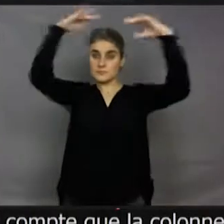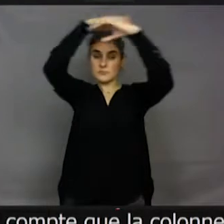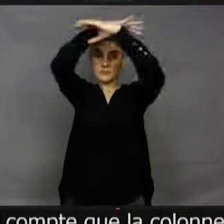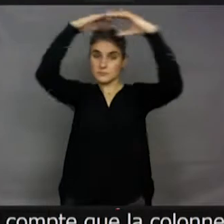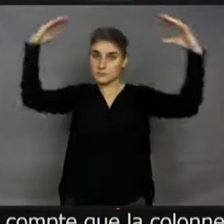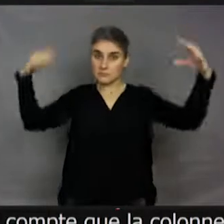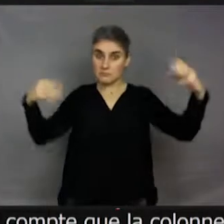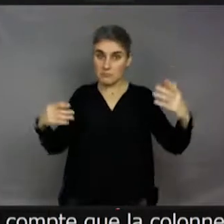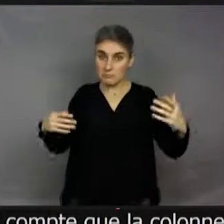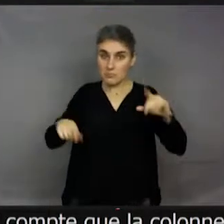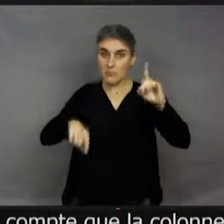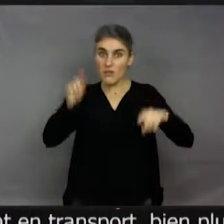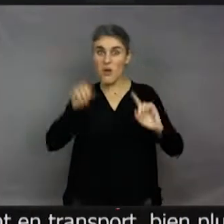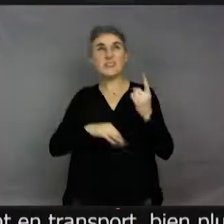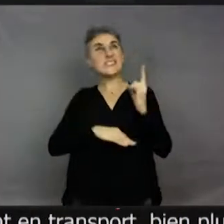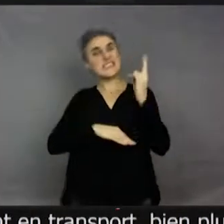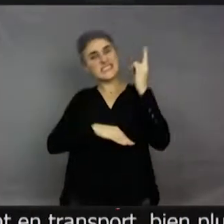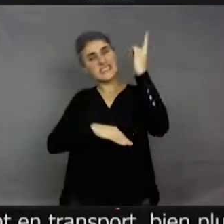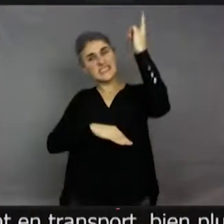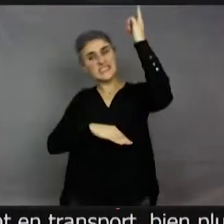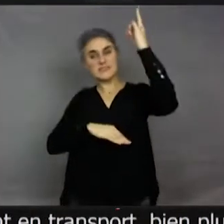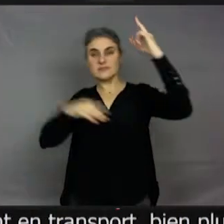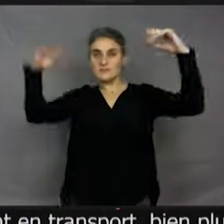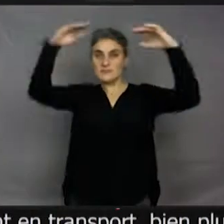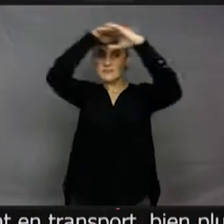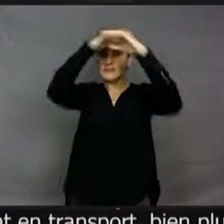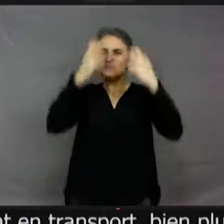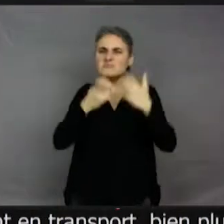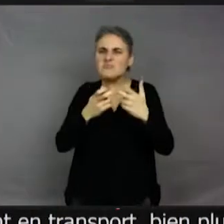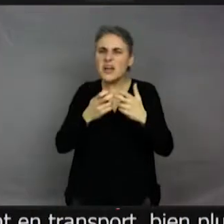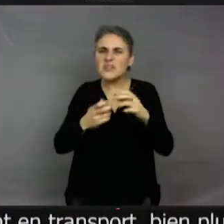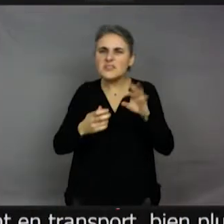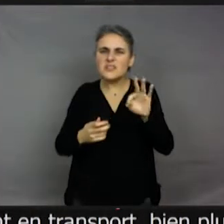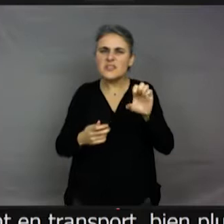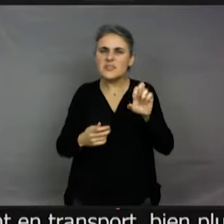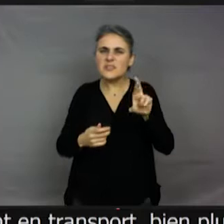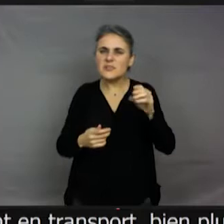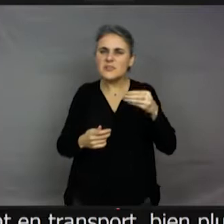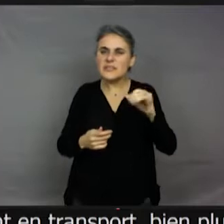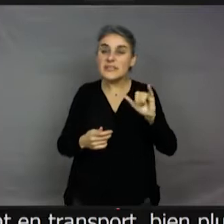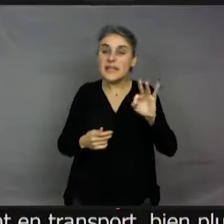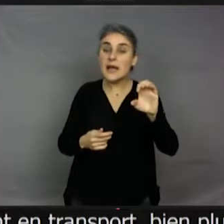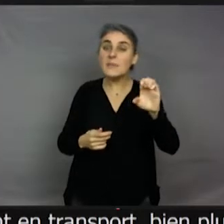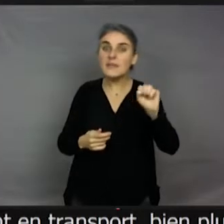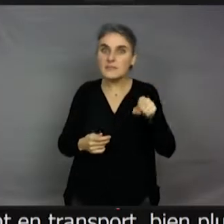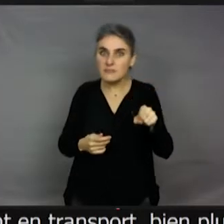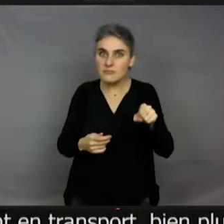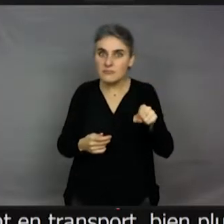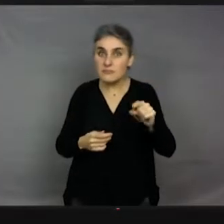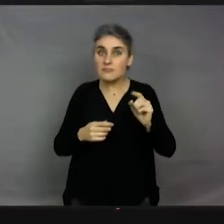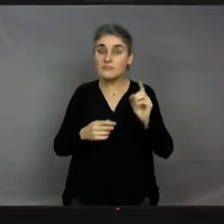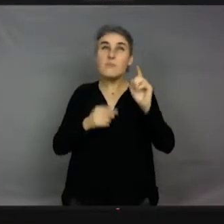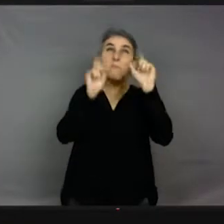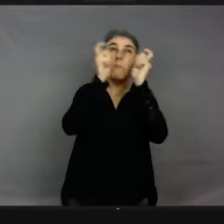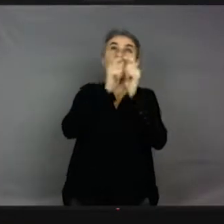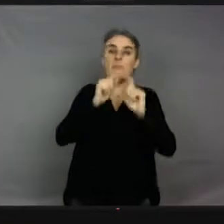parfois jusqu'à plusieurs milliers de kilomètres. il y un thermite qui était de mémoire à 3 800 kg. J'ai noté que vous disiez qu'on avait trouvé des thermites à 5 800 mètres.